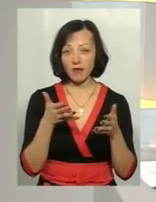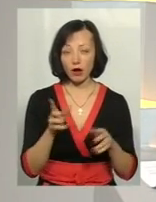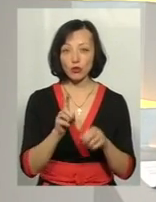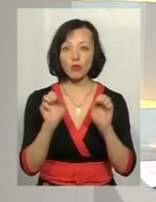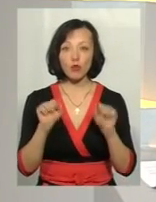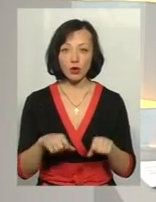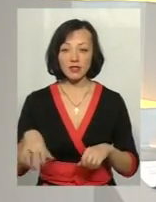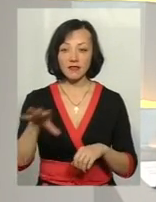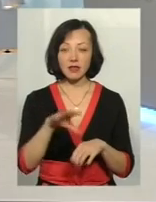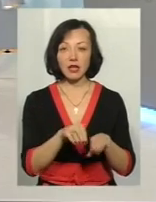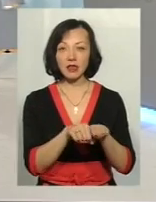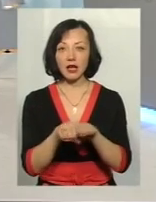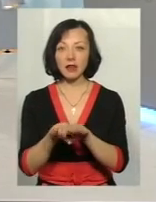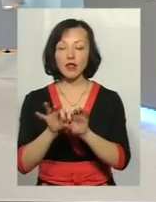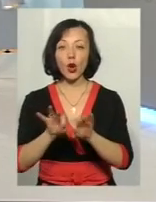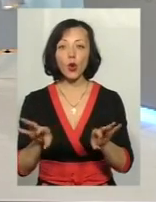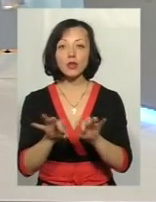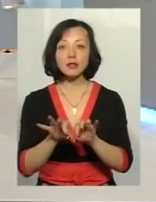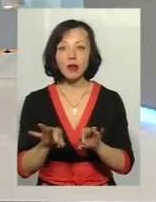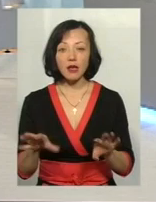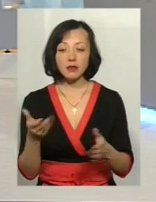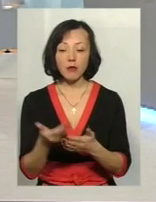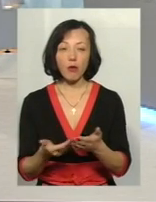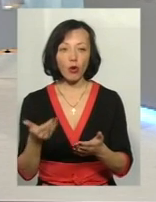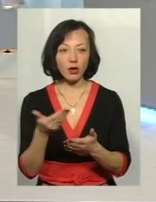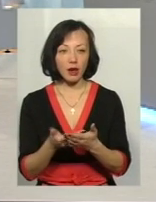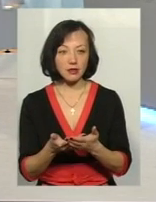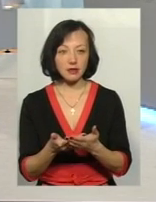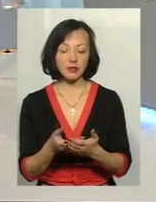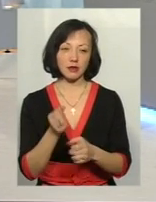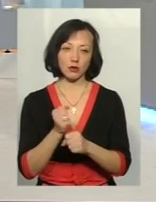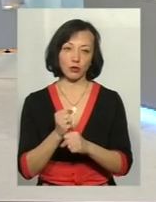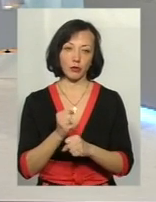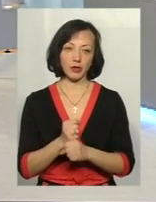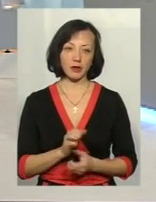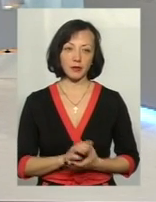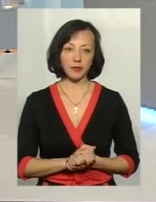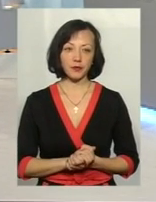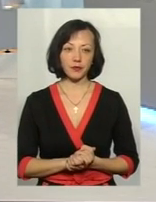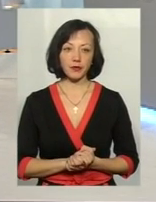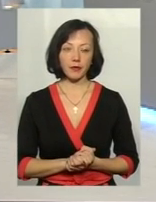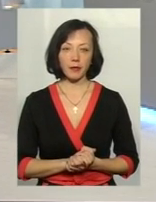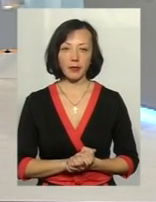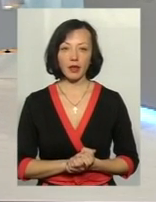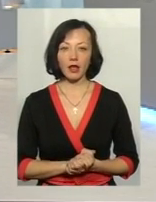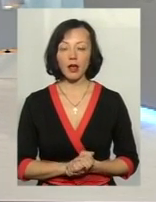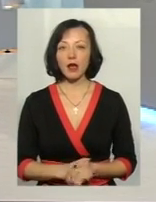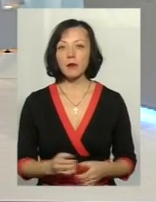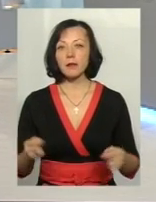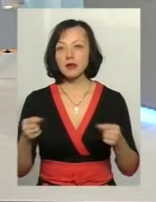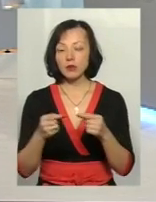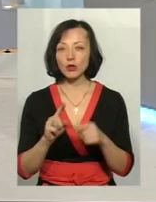можна все на рівні роз'яснень, пояснень зробити. Безперечно, дуже